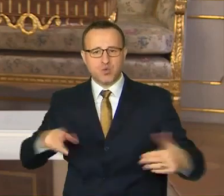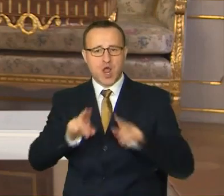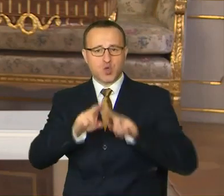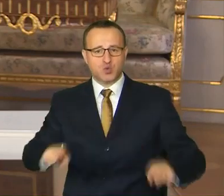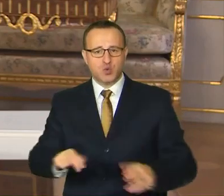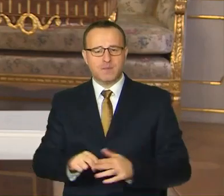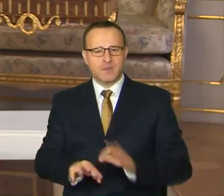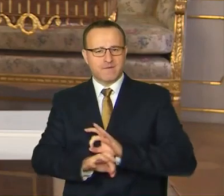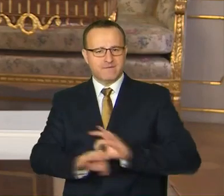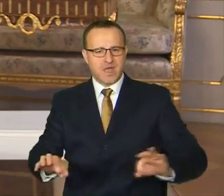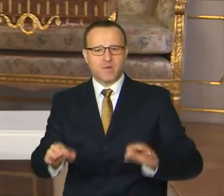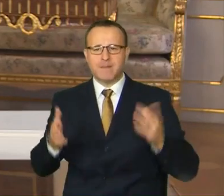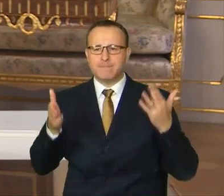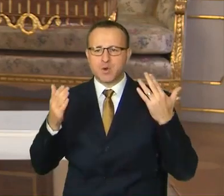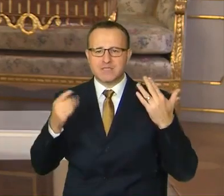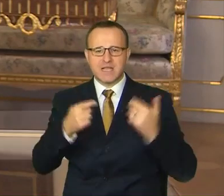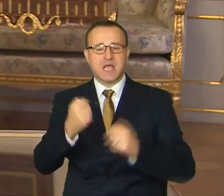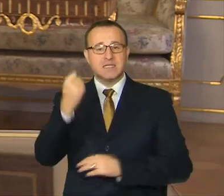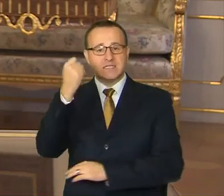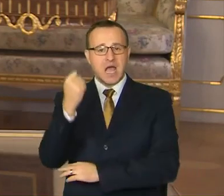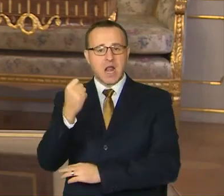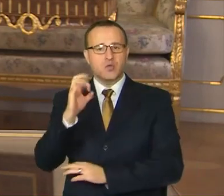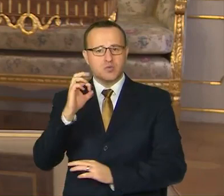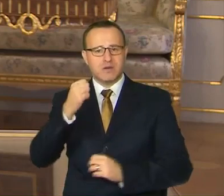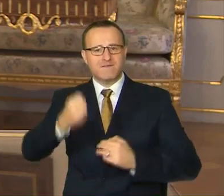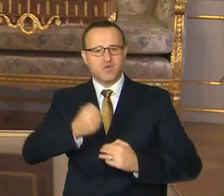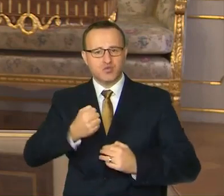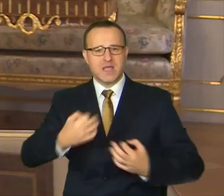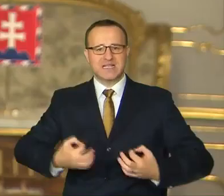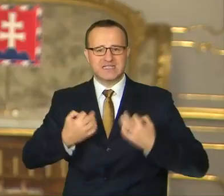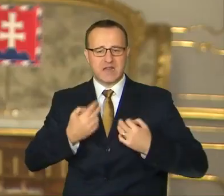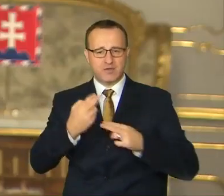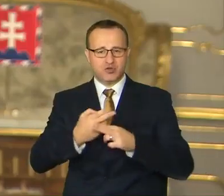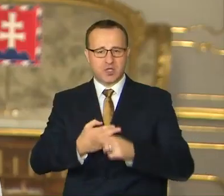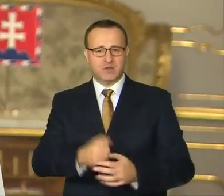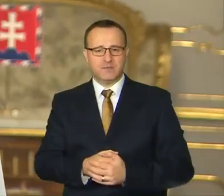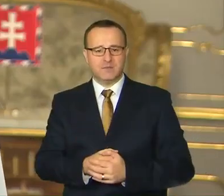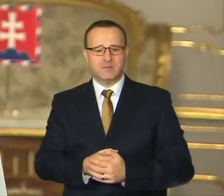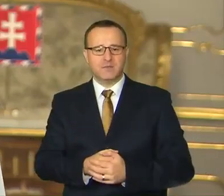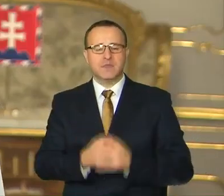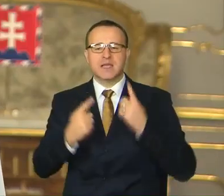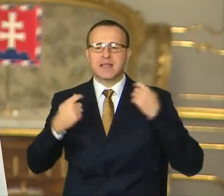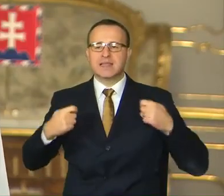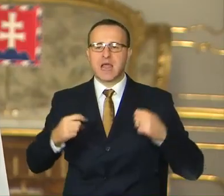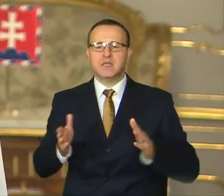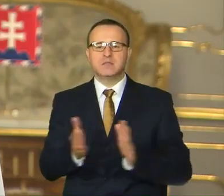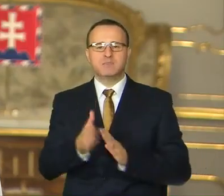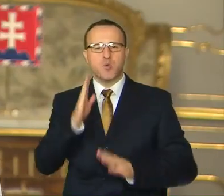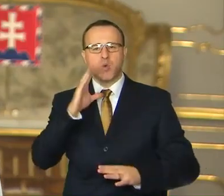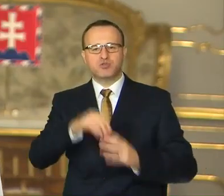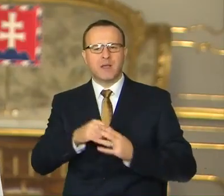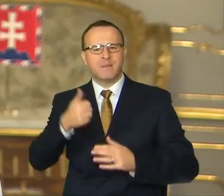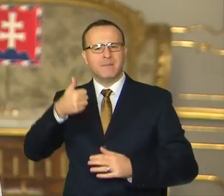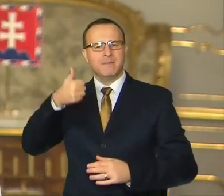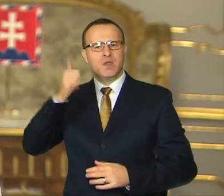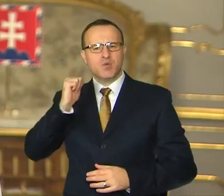Férové prostredie je totiž základom fungovania zdravého štátu. Drahí spoloobčania, minulý